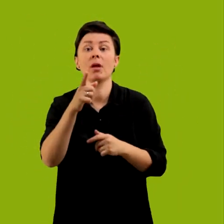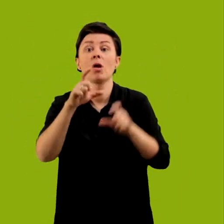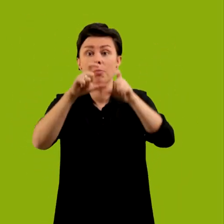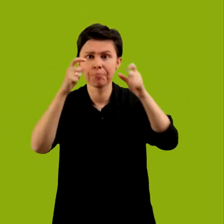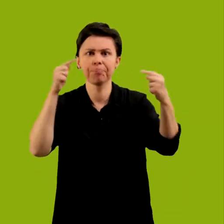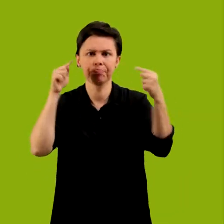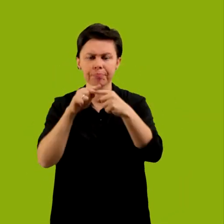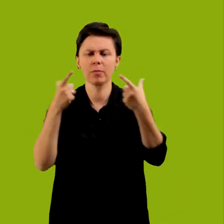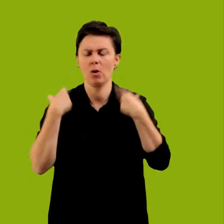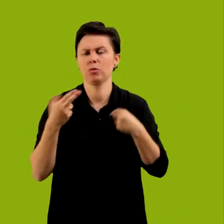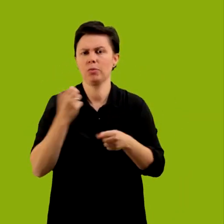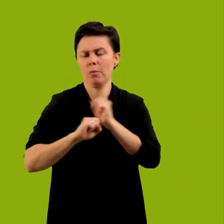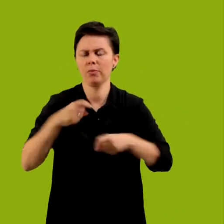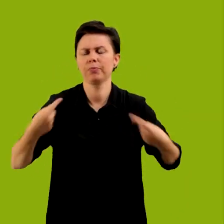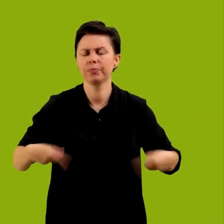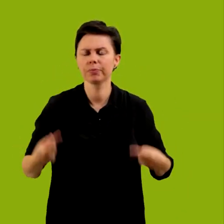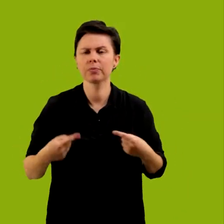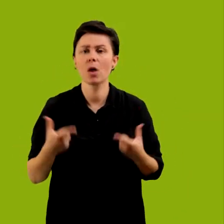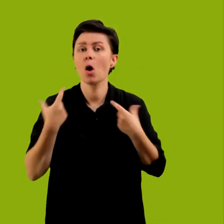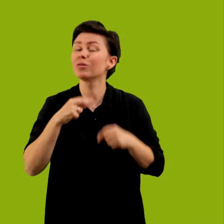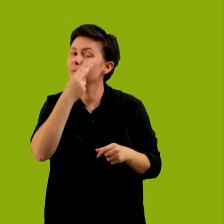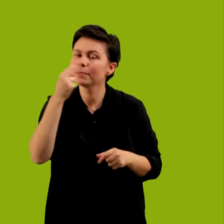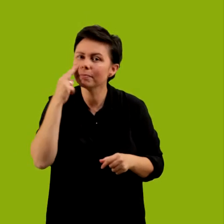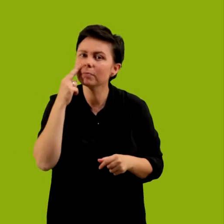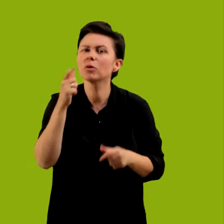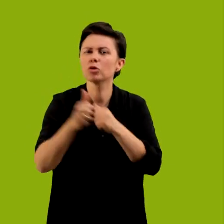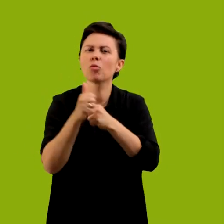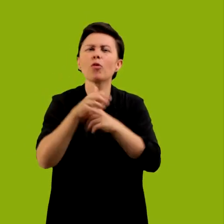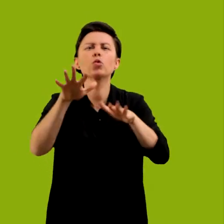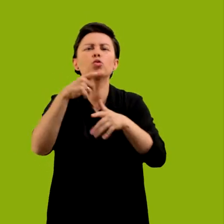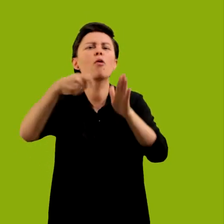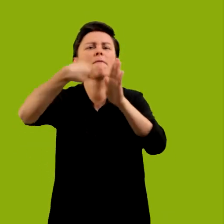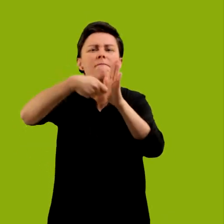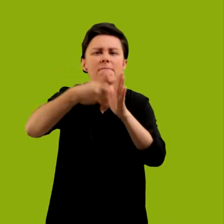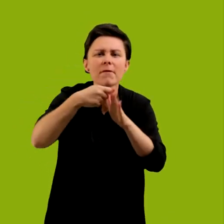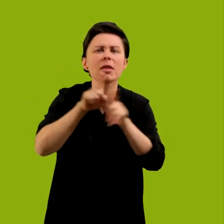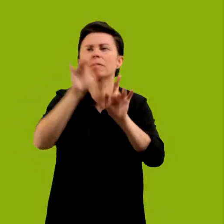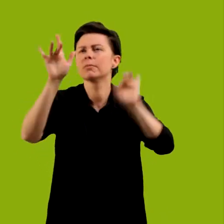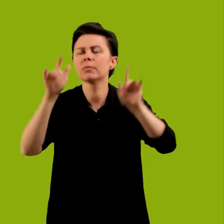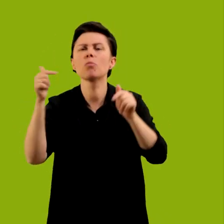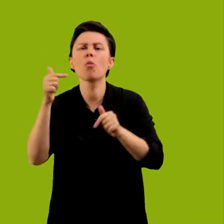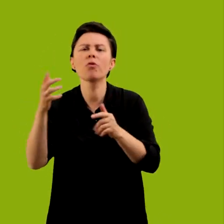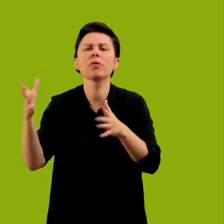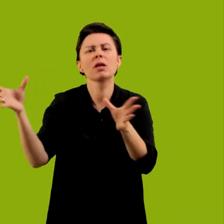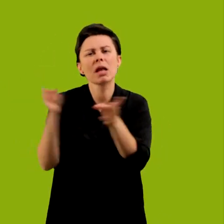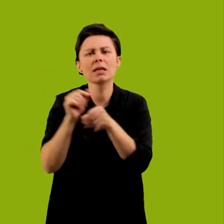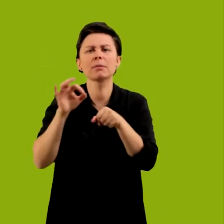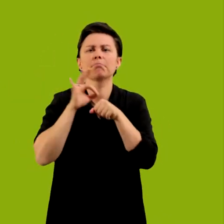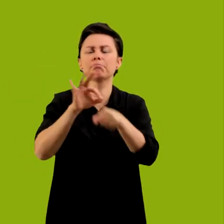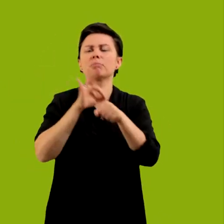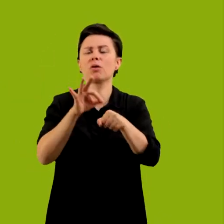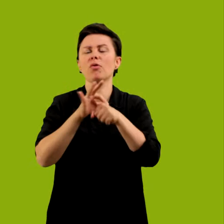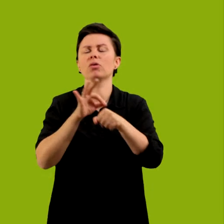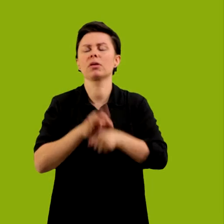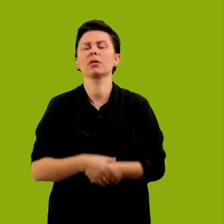dostosowany do potrzeb osób na wózkach. Osoby niewidome, ze względu na dużą liczbę filmów i multimediów, powinny wybrać się na wystawę z